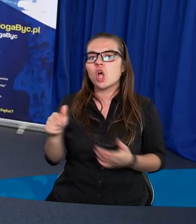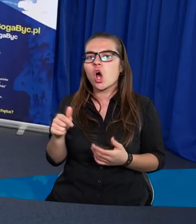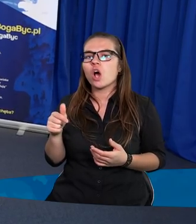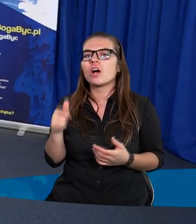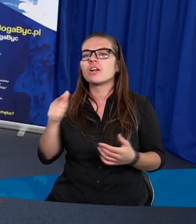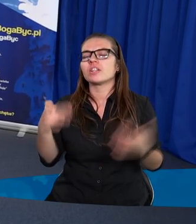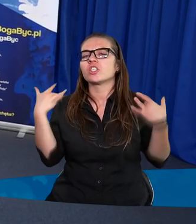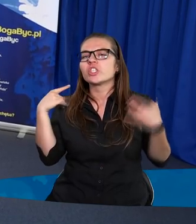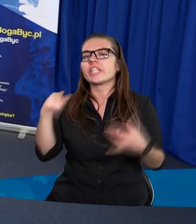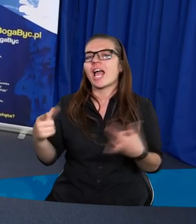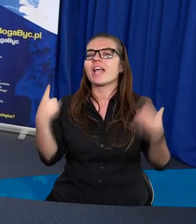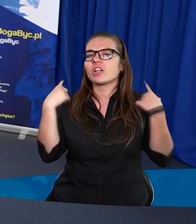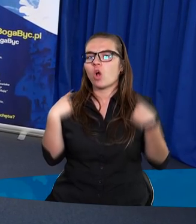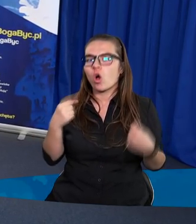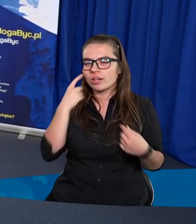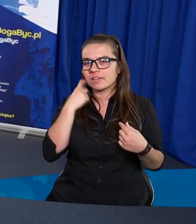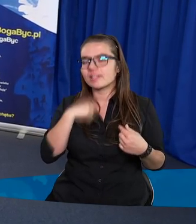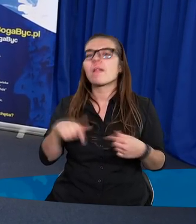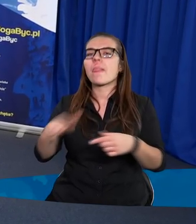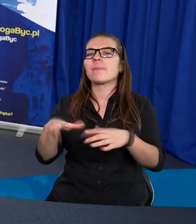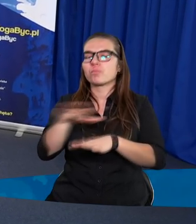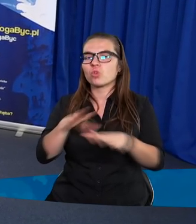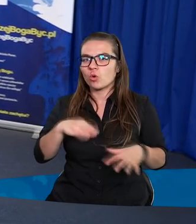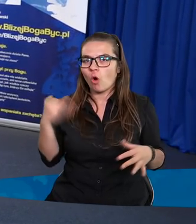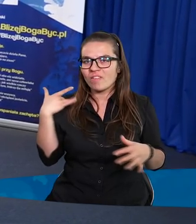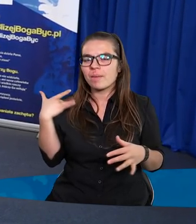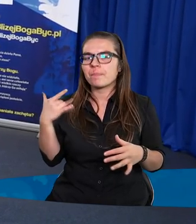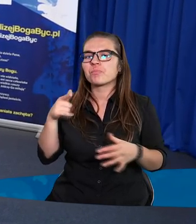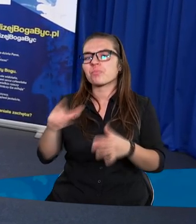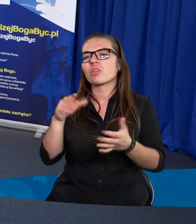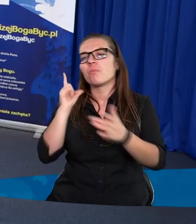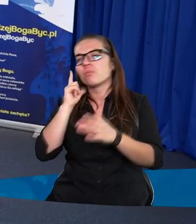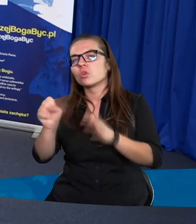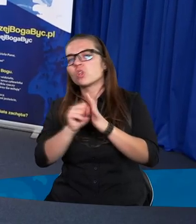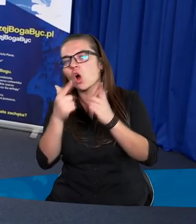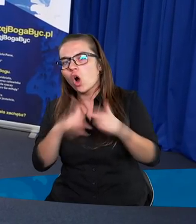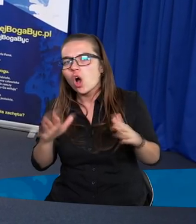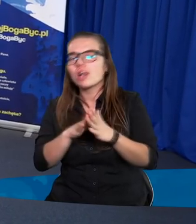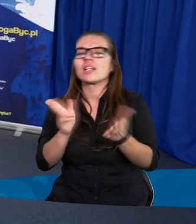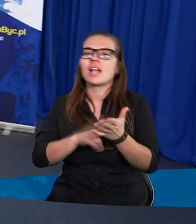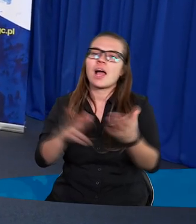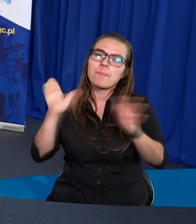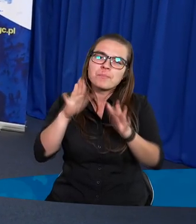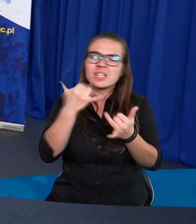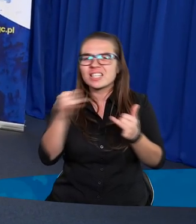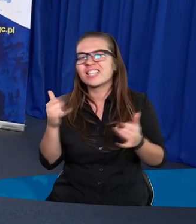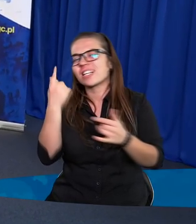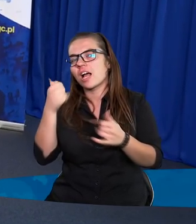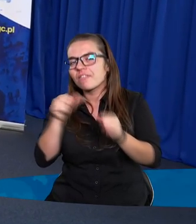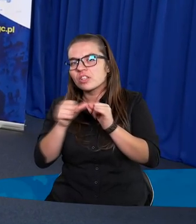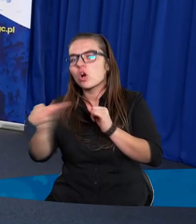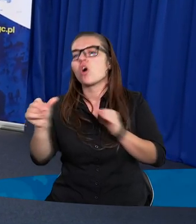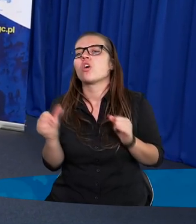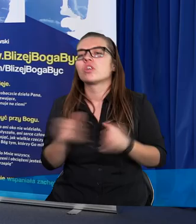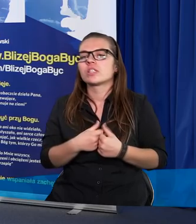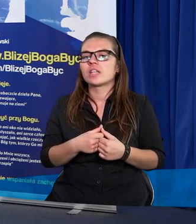życie tej osoby, życie to duchowe, sprowadzałoby się do pójścia do kościoła, na mszę, na nabożeństwo raz w tygodniu,